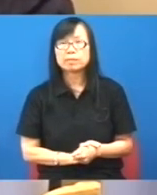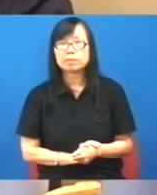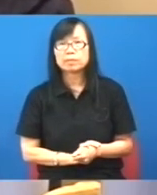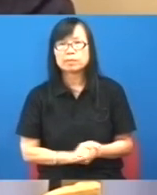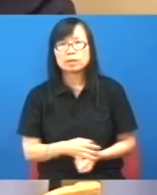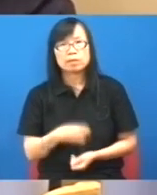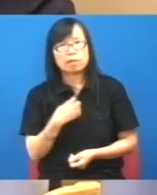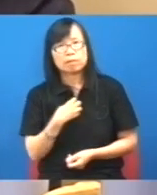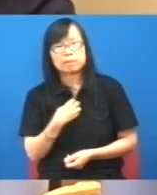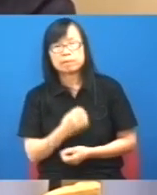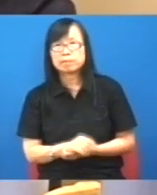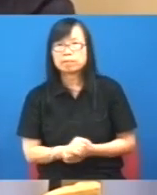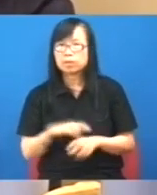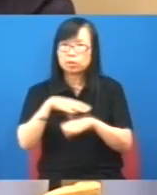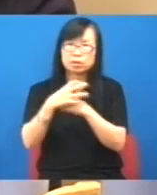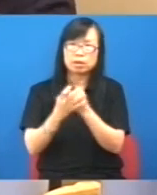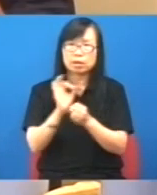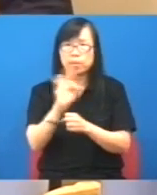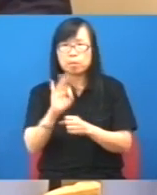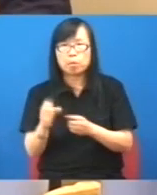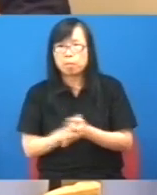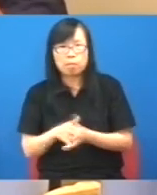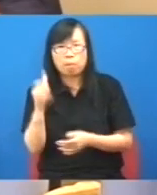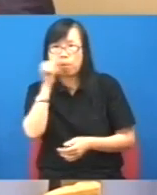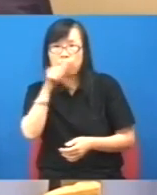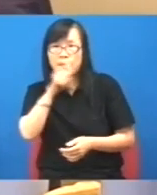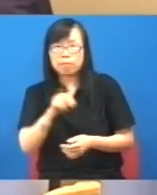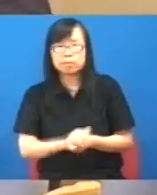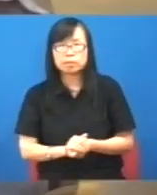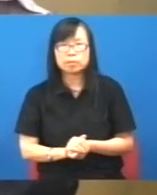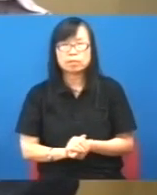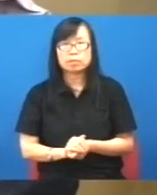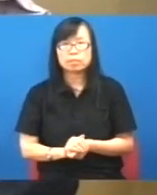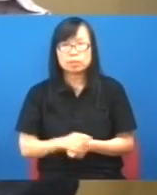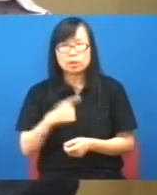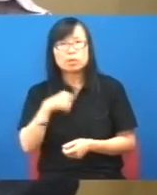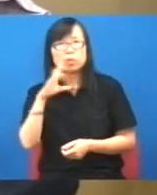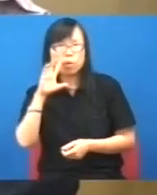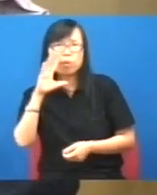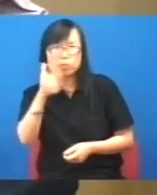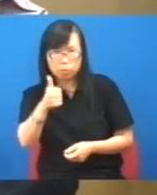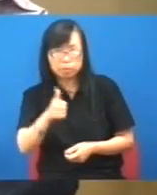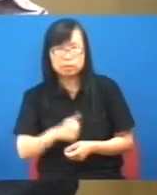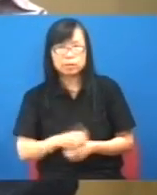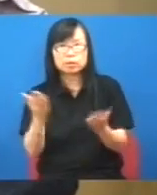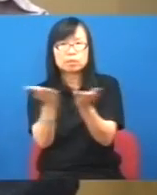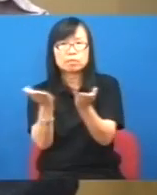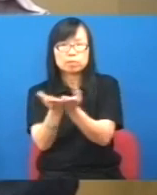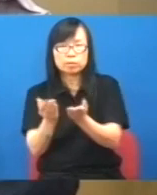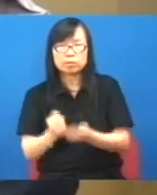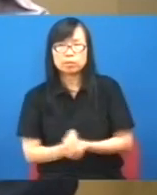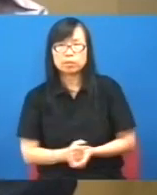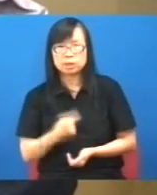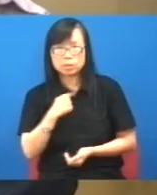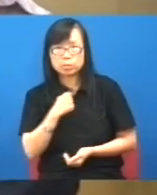我覺得 我看到很世界沒有人所謂大不大了這個世界我想都是講道理講證據不管你